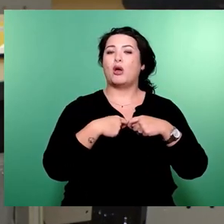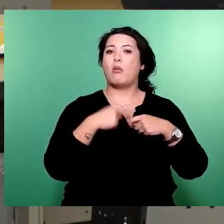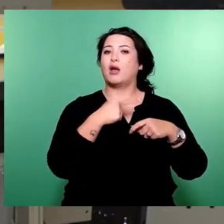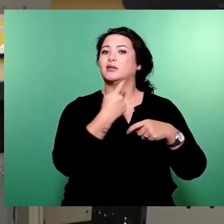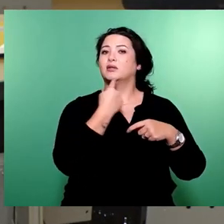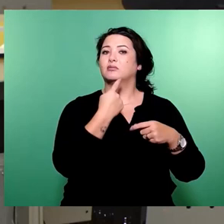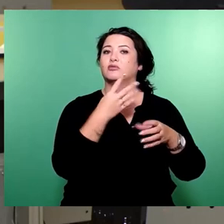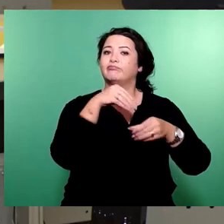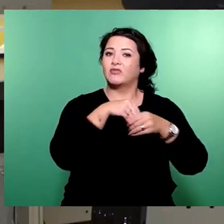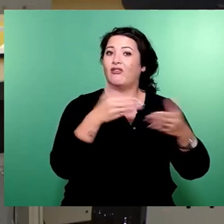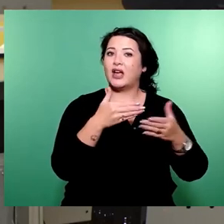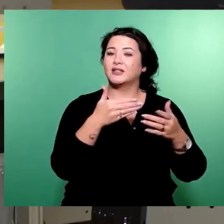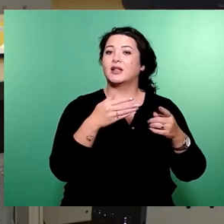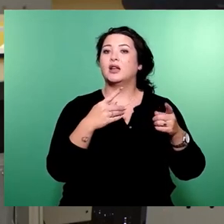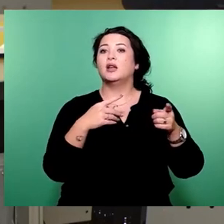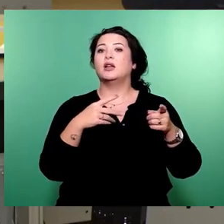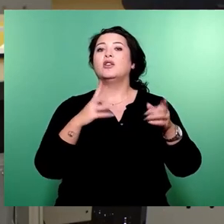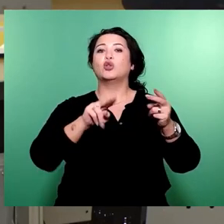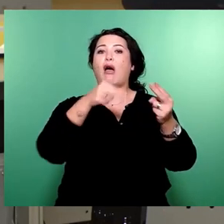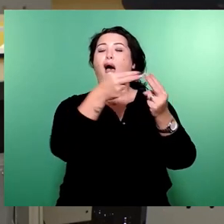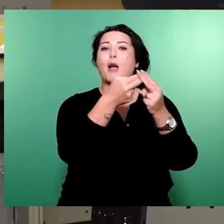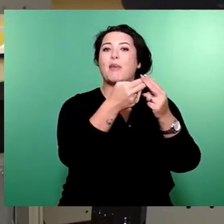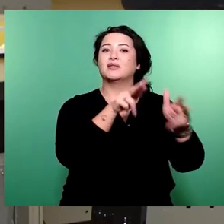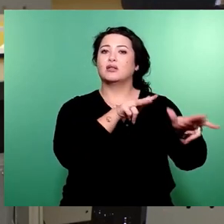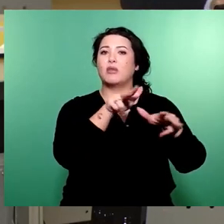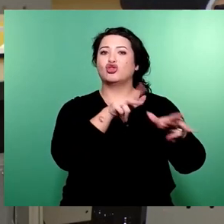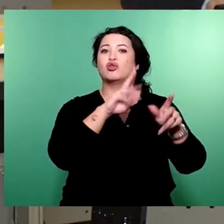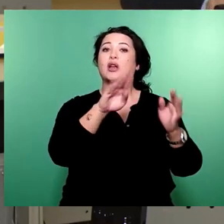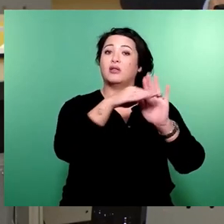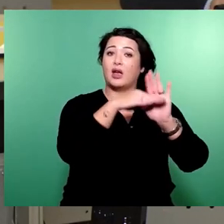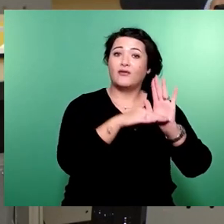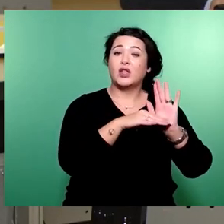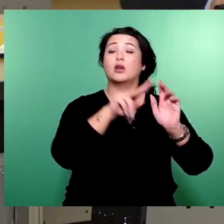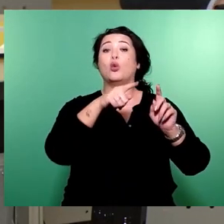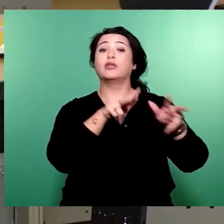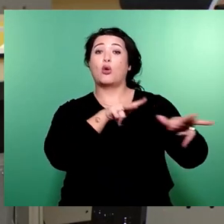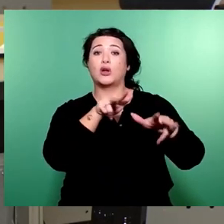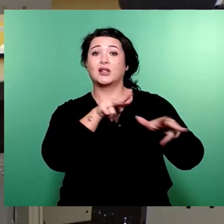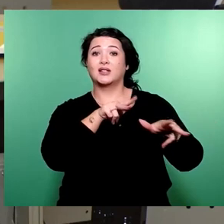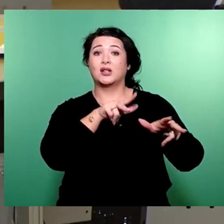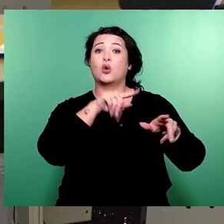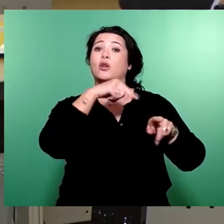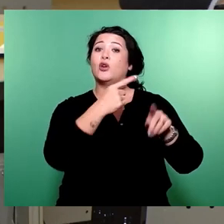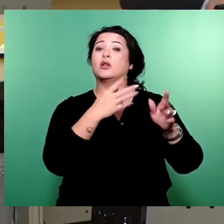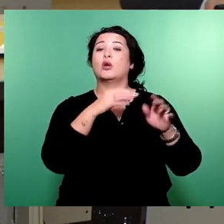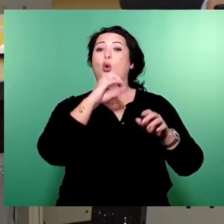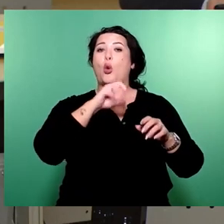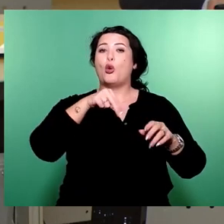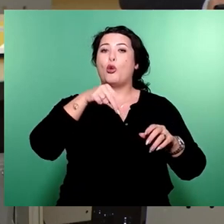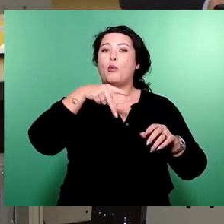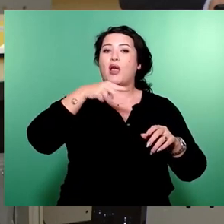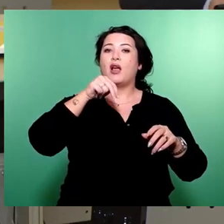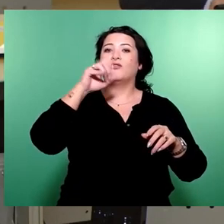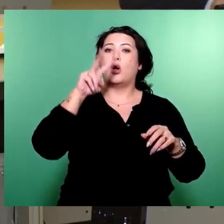Anpassung des Parkraummanagements, der Tarife und der Organisation des ÖPNV als Beitrag zur Sicherung des